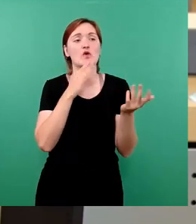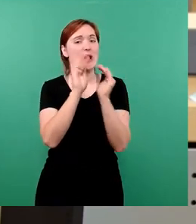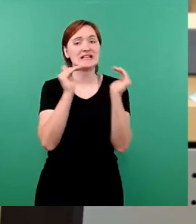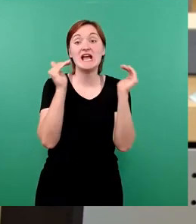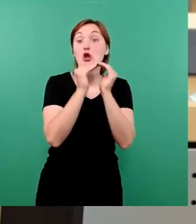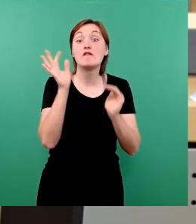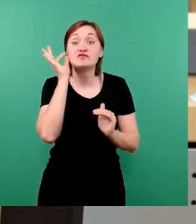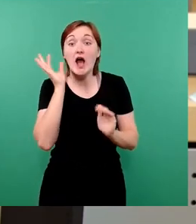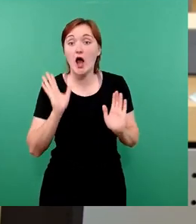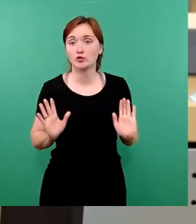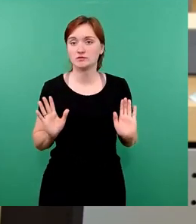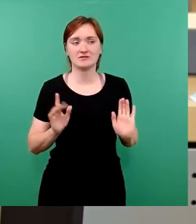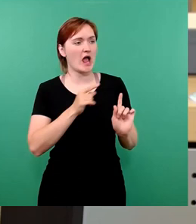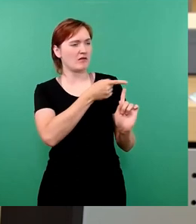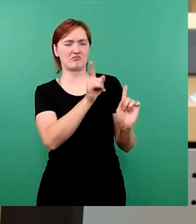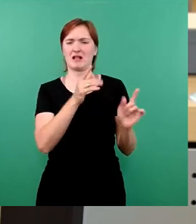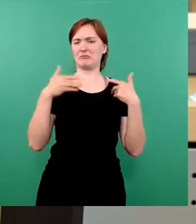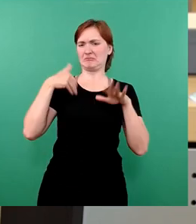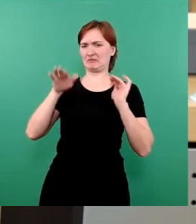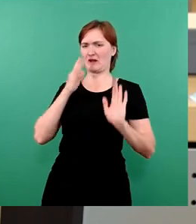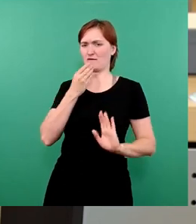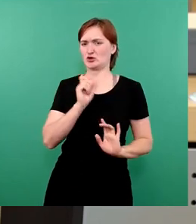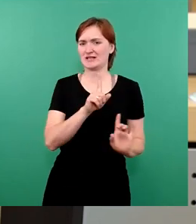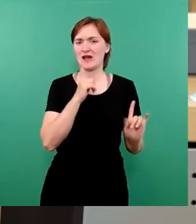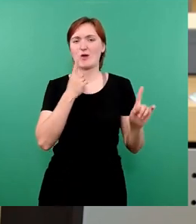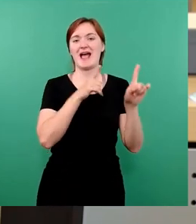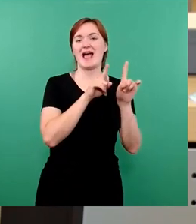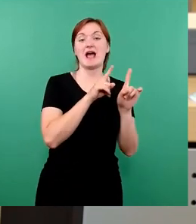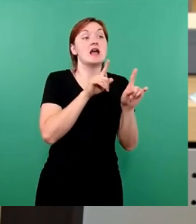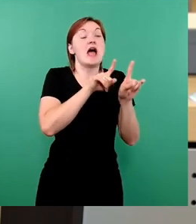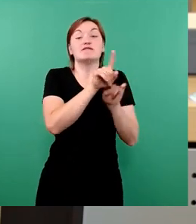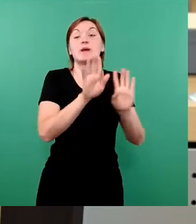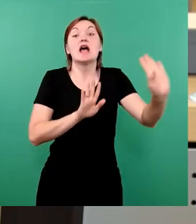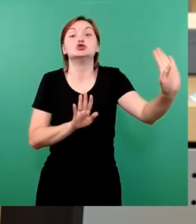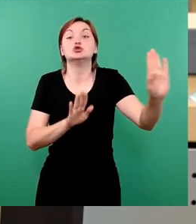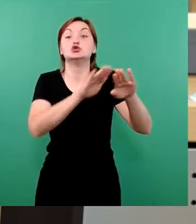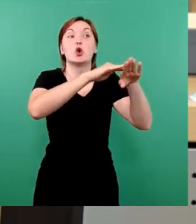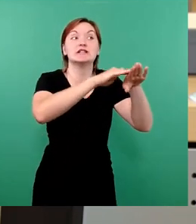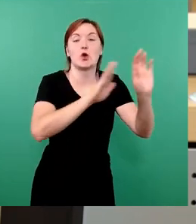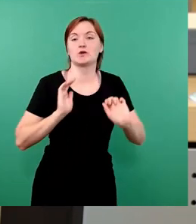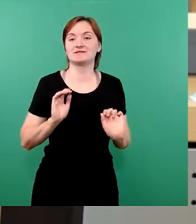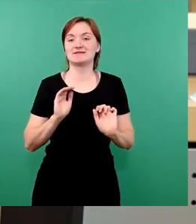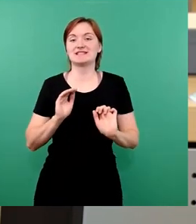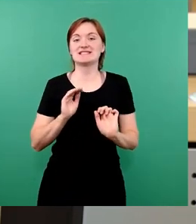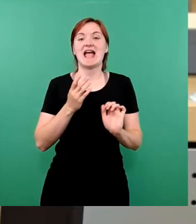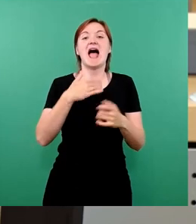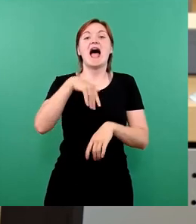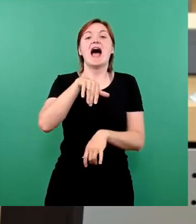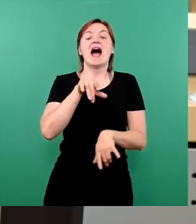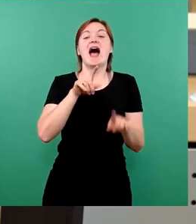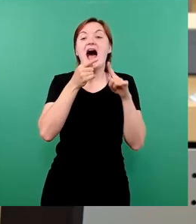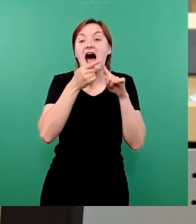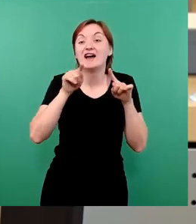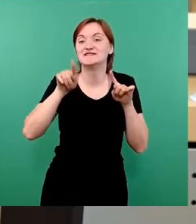Frauen. Das sind alles Dinge, die natürlich die FDP, sorry, die AfD, sorry Holger, die AfD,